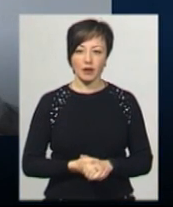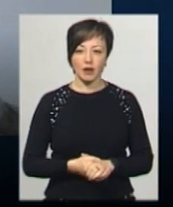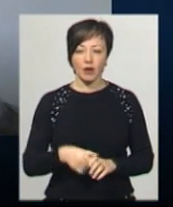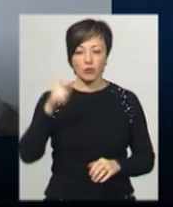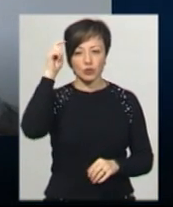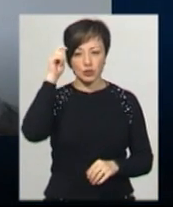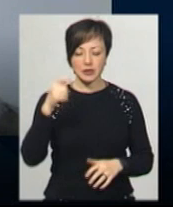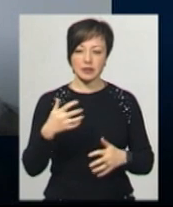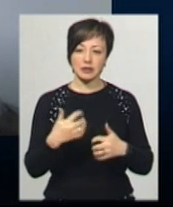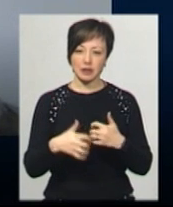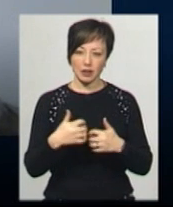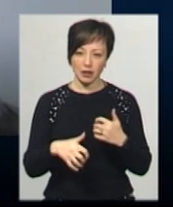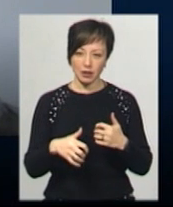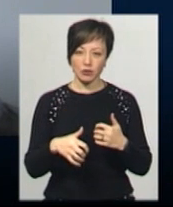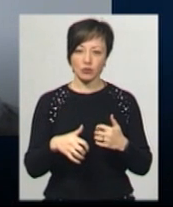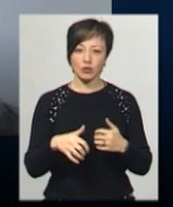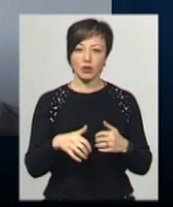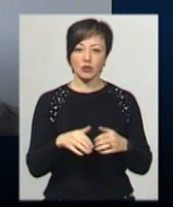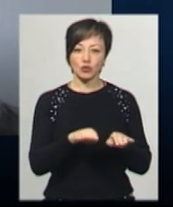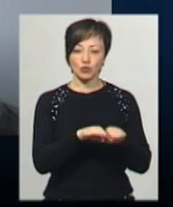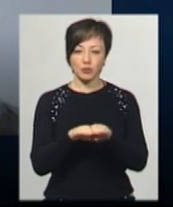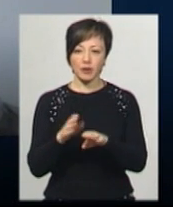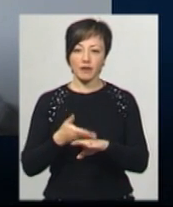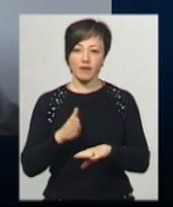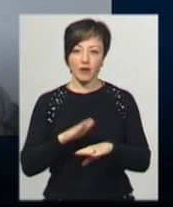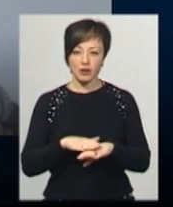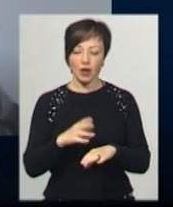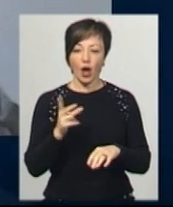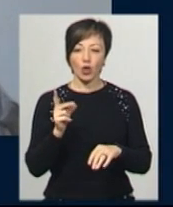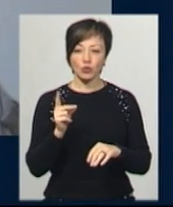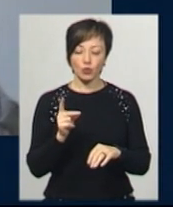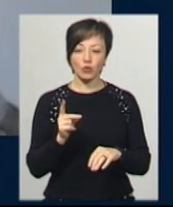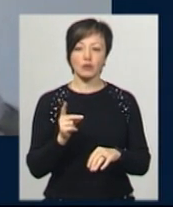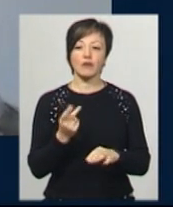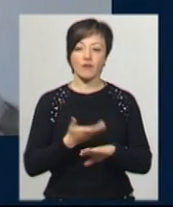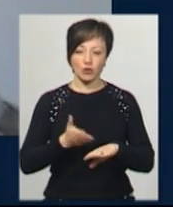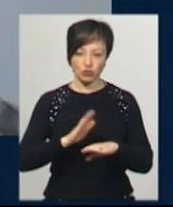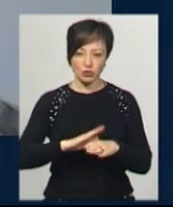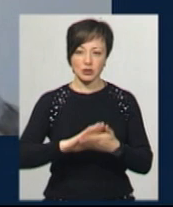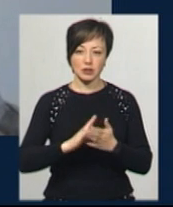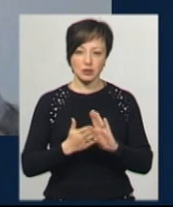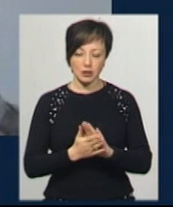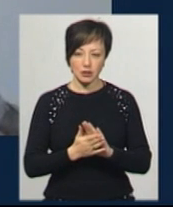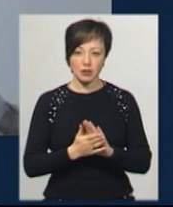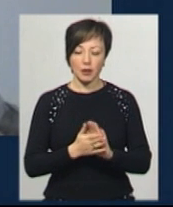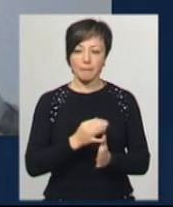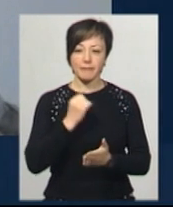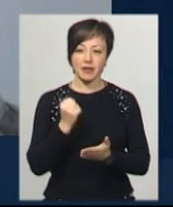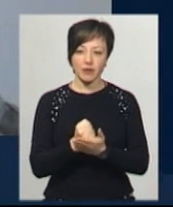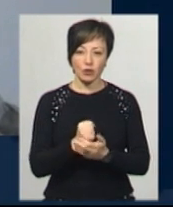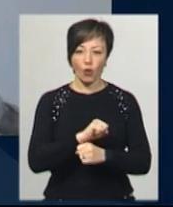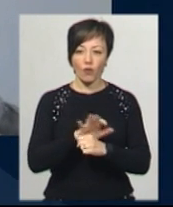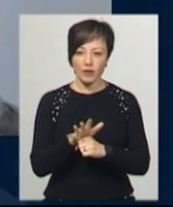тест, він під наглядом реніматолога, він достатньо важкий. Крім того, що в нього підтвердився COVID